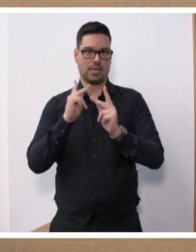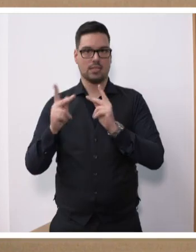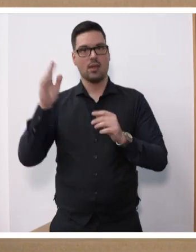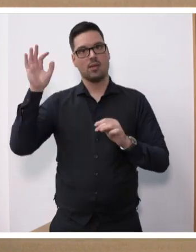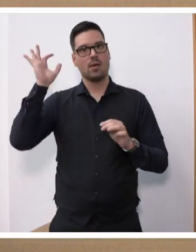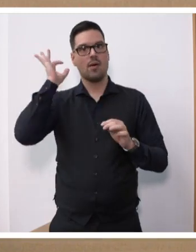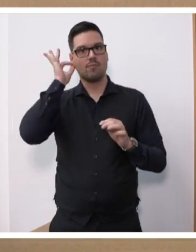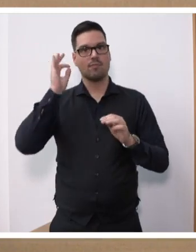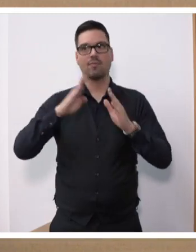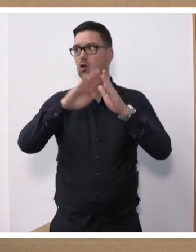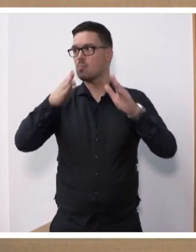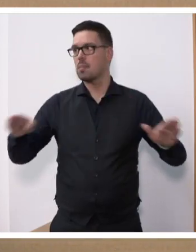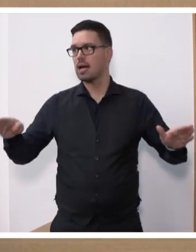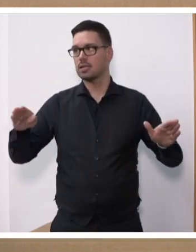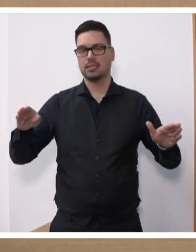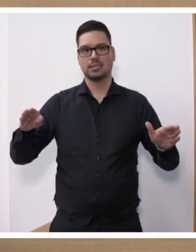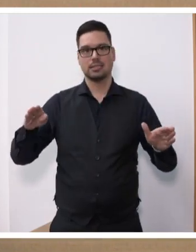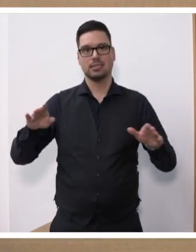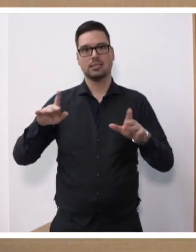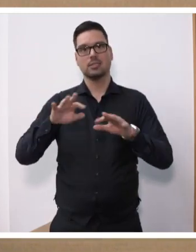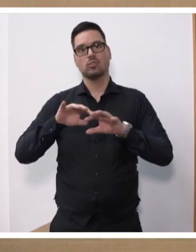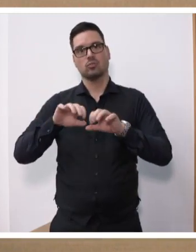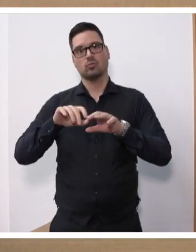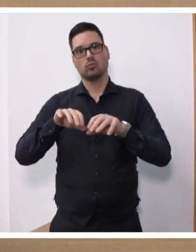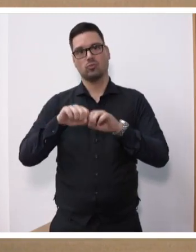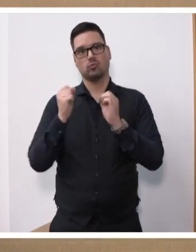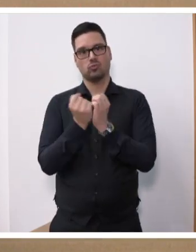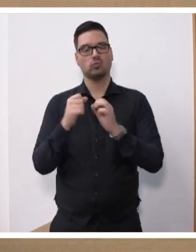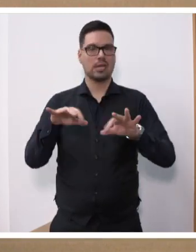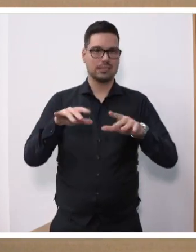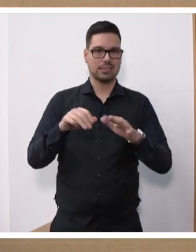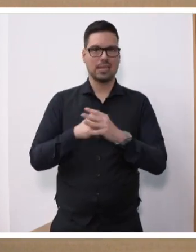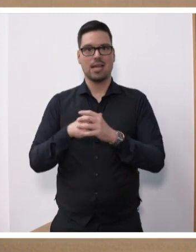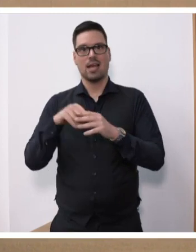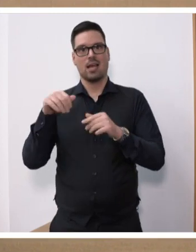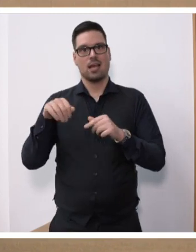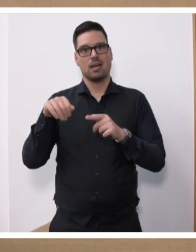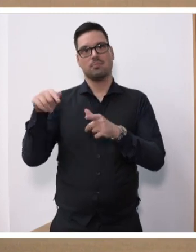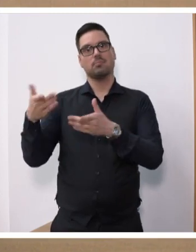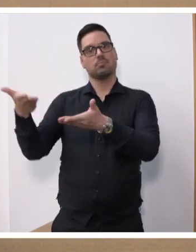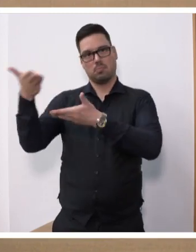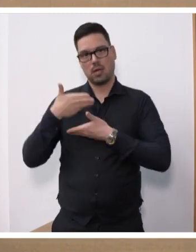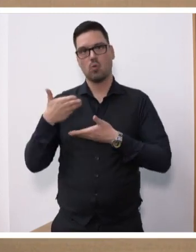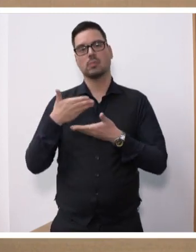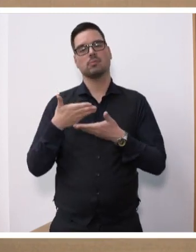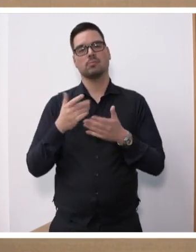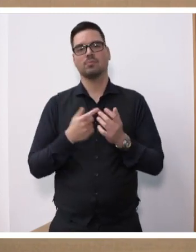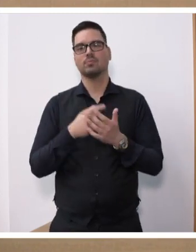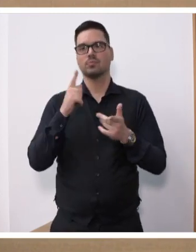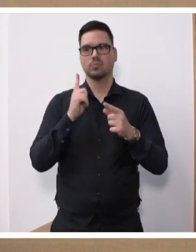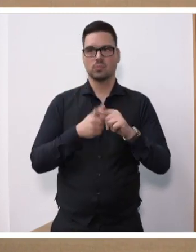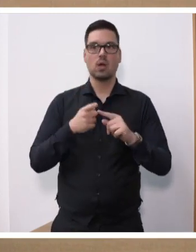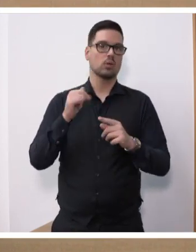Ihr Staatssekretär Herr Diener hat, wenn ich die Pressemitteilungen richtig deute, die es dazu gibt und die Beschlussfassung richtig lese, dem auch